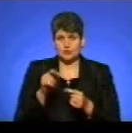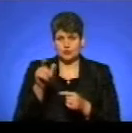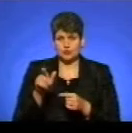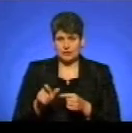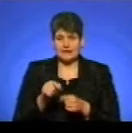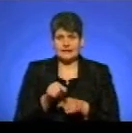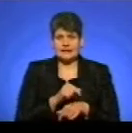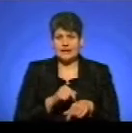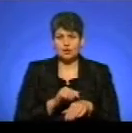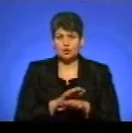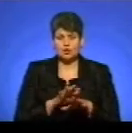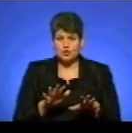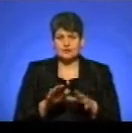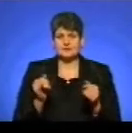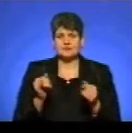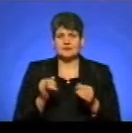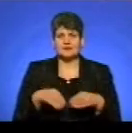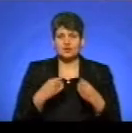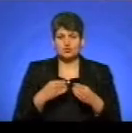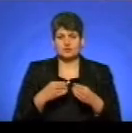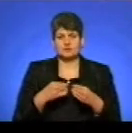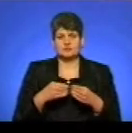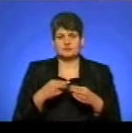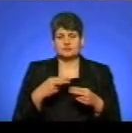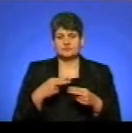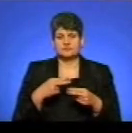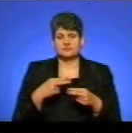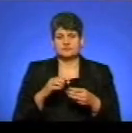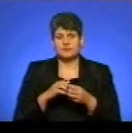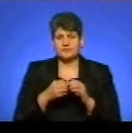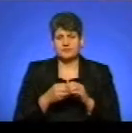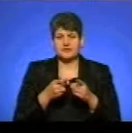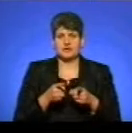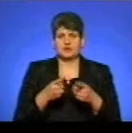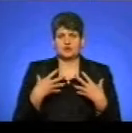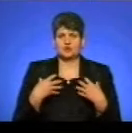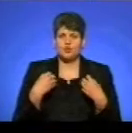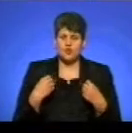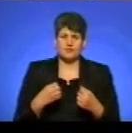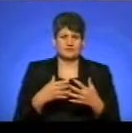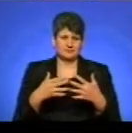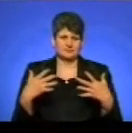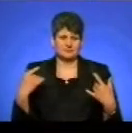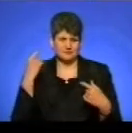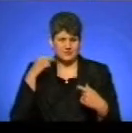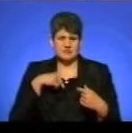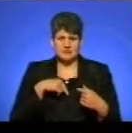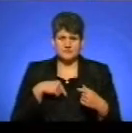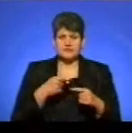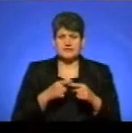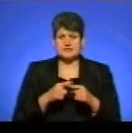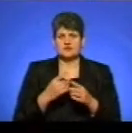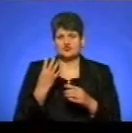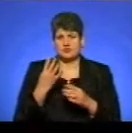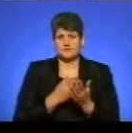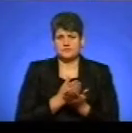недоторканість, її завдають шкоди як її психічному стану, так і фізичному. І такі дії можуть бути чотирьох таких основних типів – це